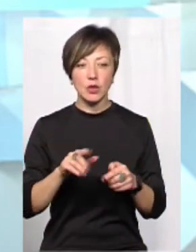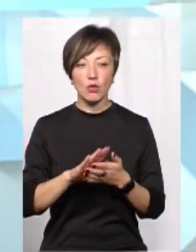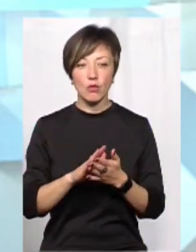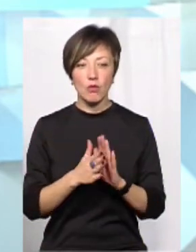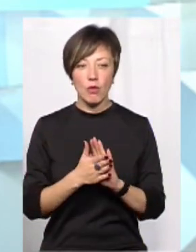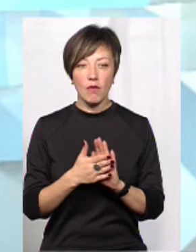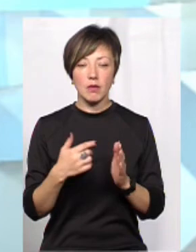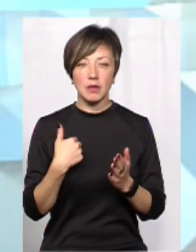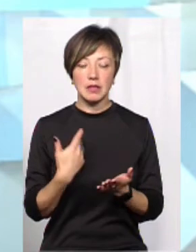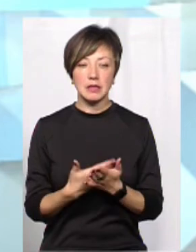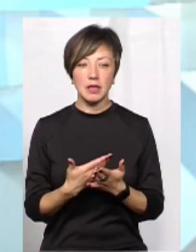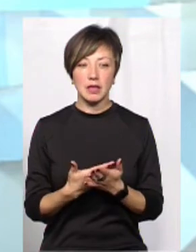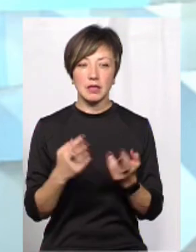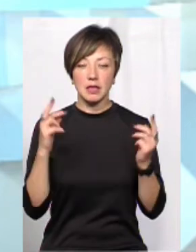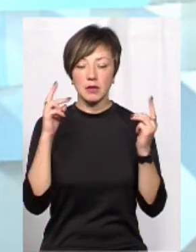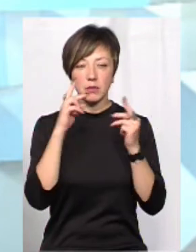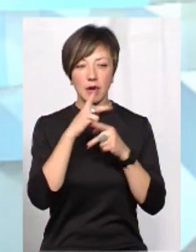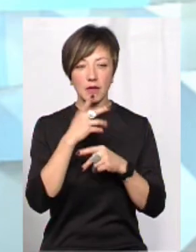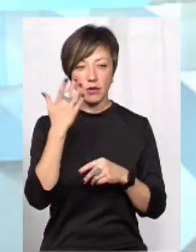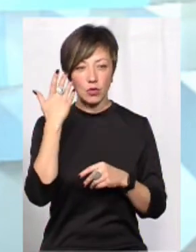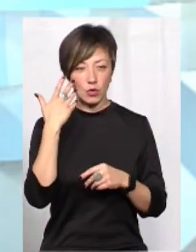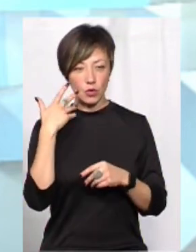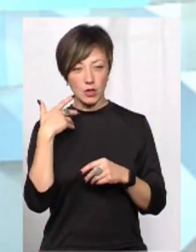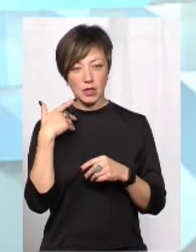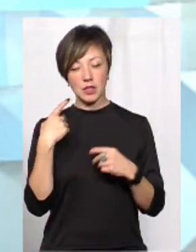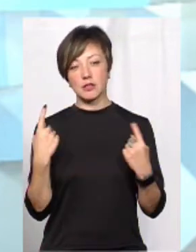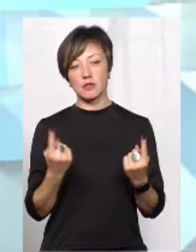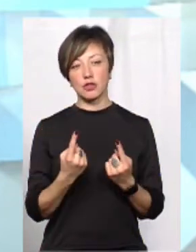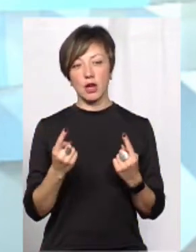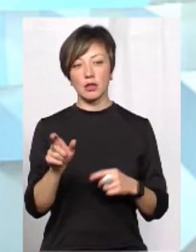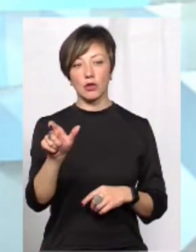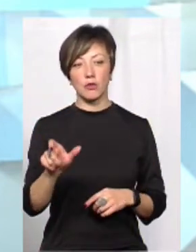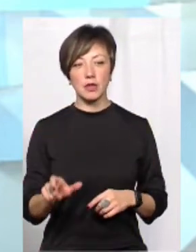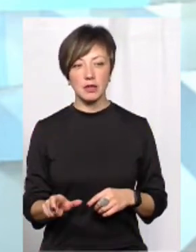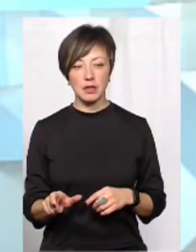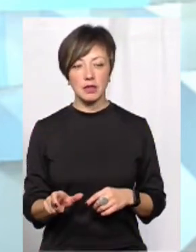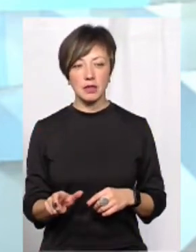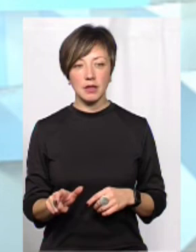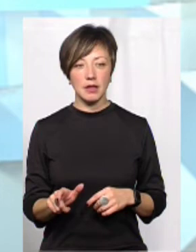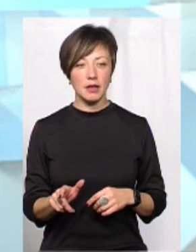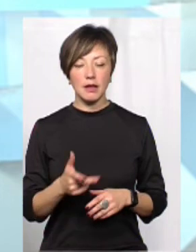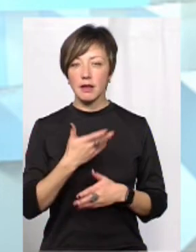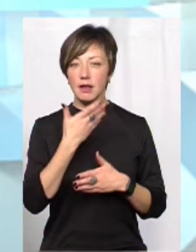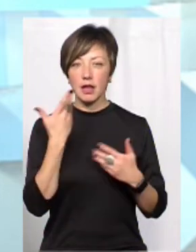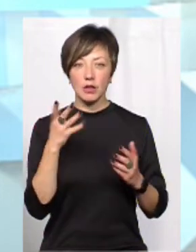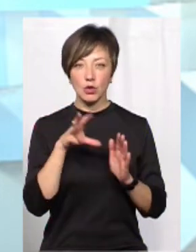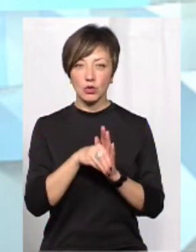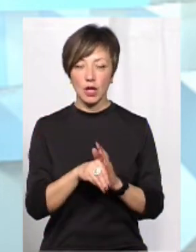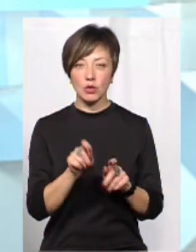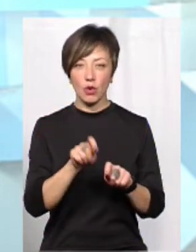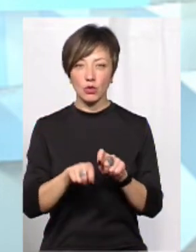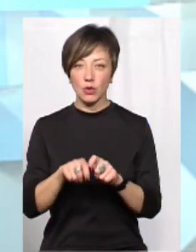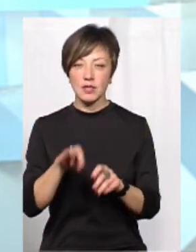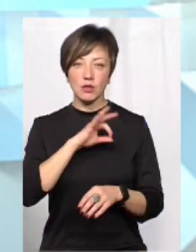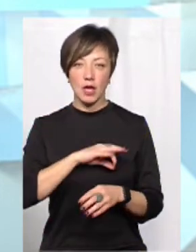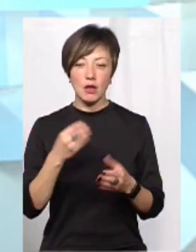умовах, мені здається, неправильно, коли звичайний пересічний громадянин не долучається до контролю за